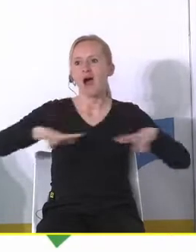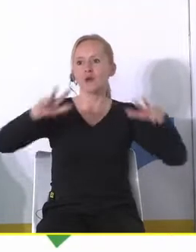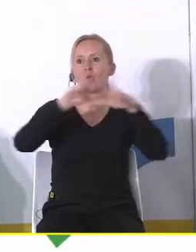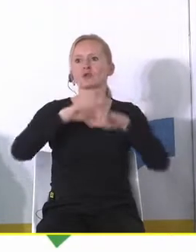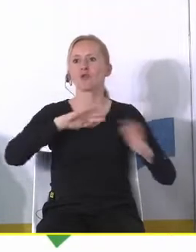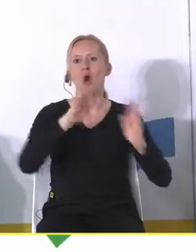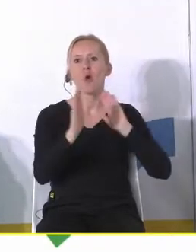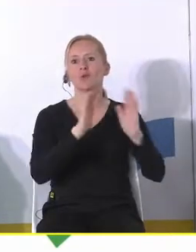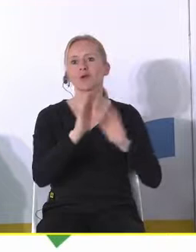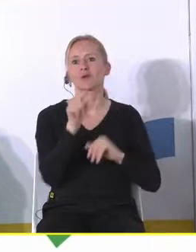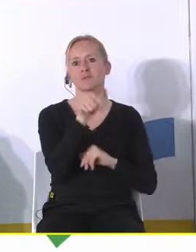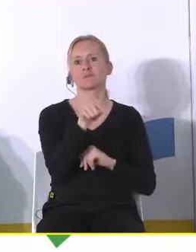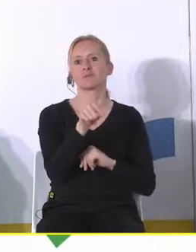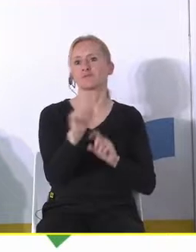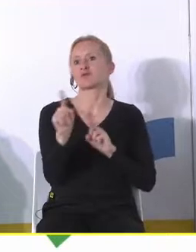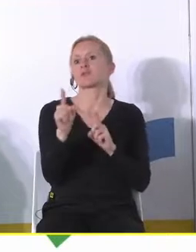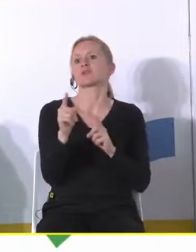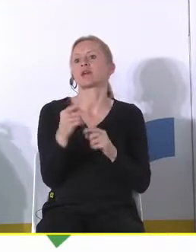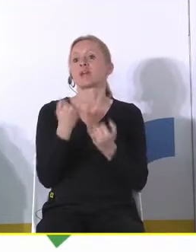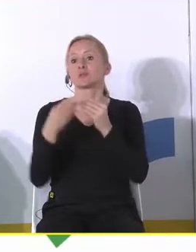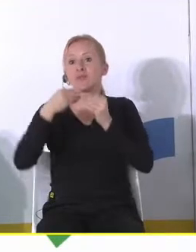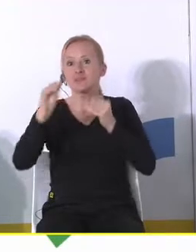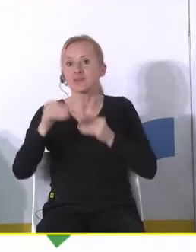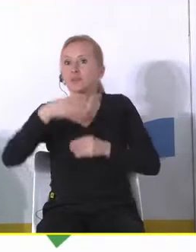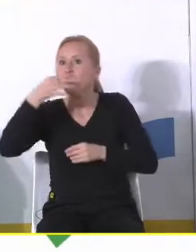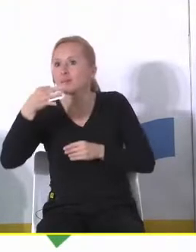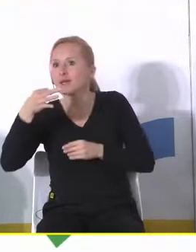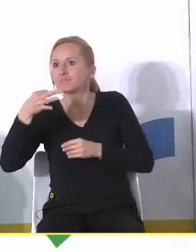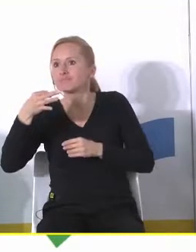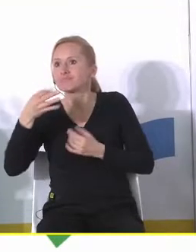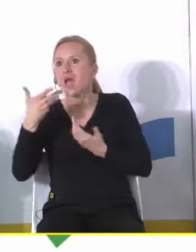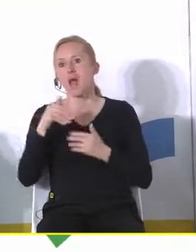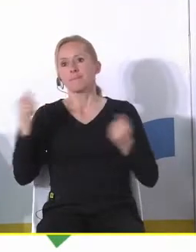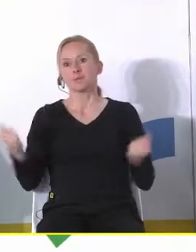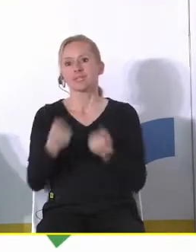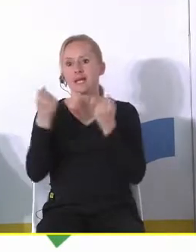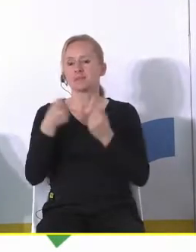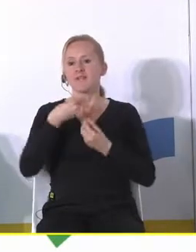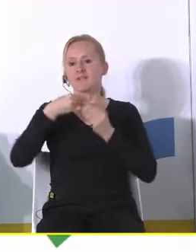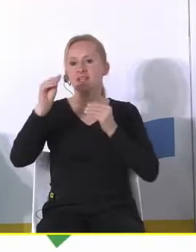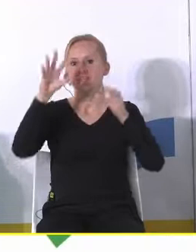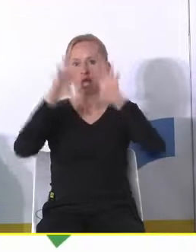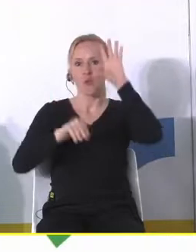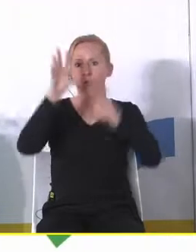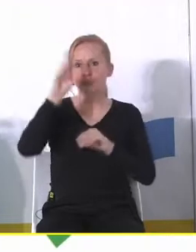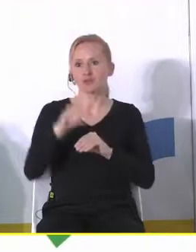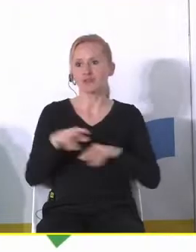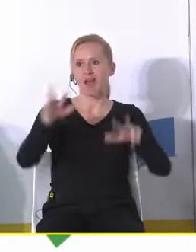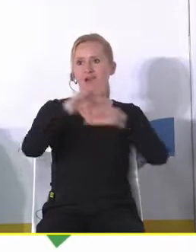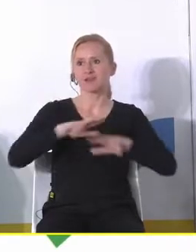objęta opieką co to znaczy że jak mamy więcej to lepiej czyli staramy się no bo będziemy mieli większy budżet czyli